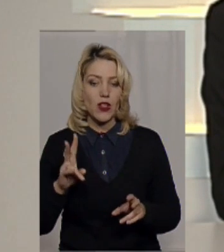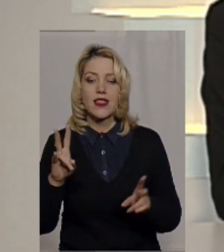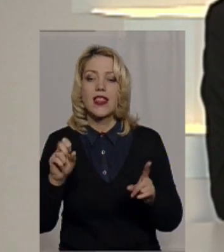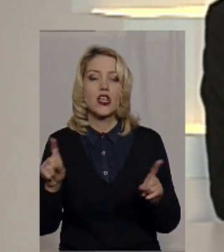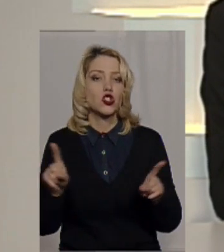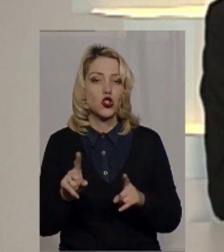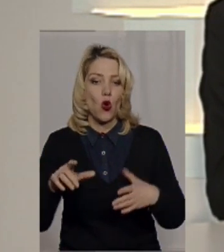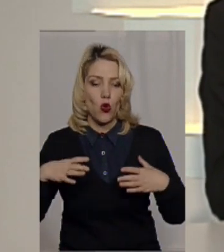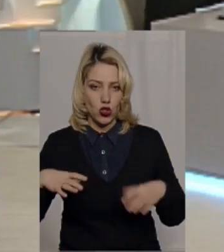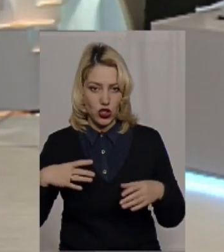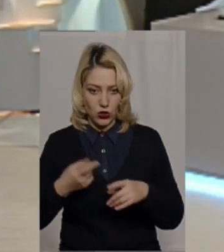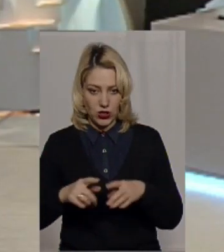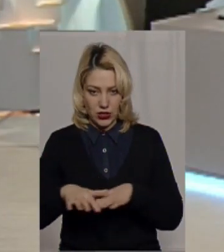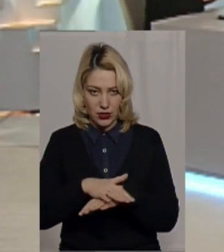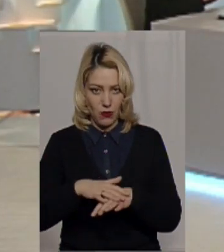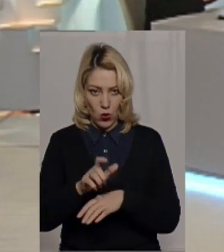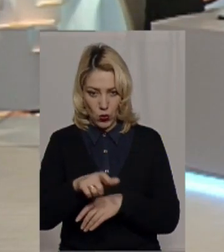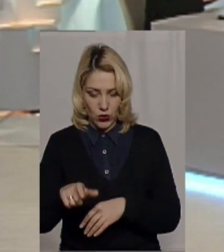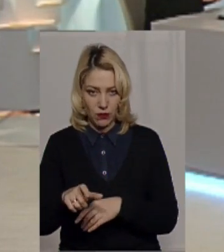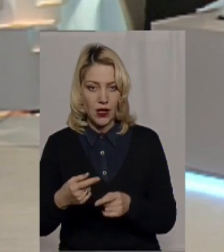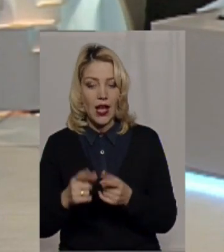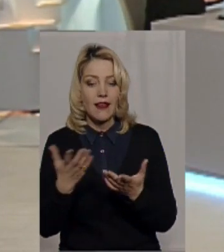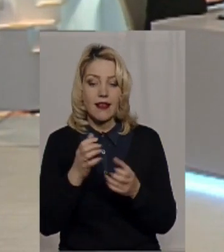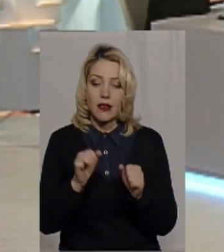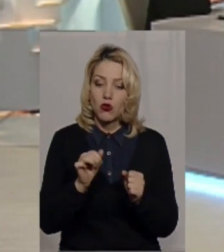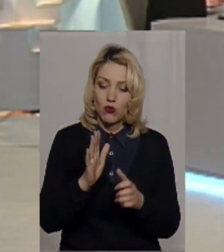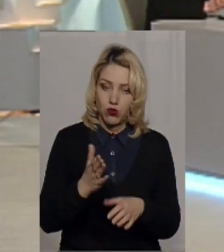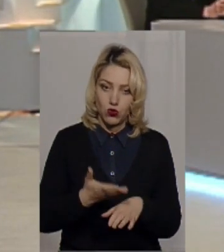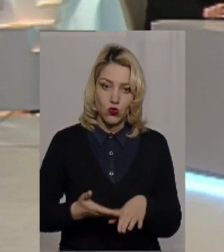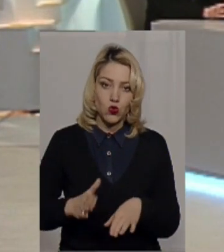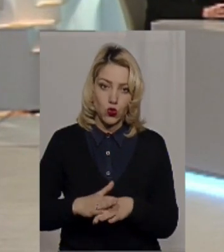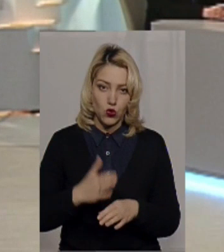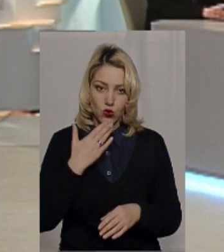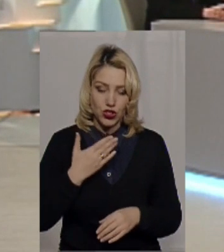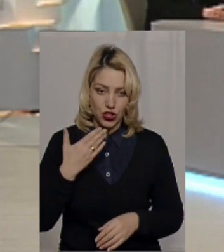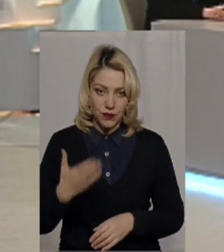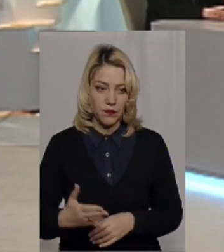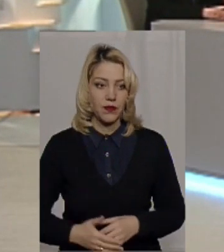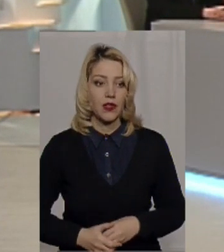жителям цих громад? Які, можливо, їх чекають труднощі? Які покращення? Ну,